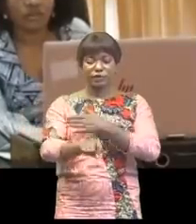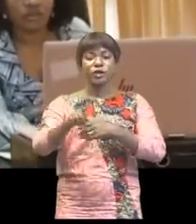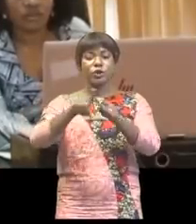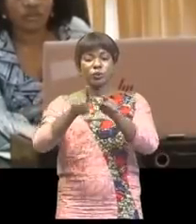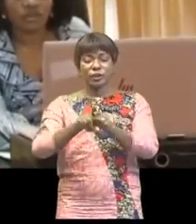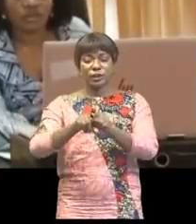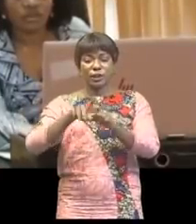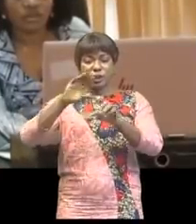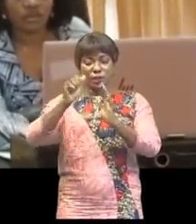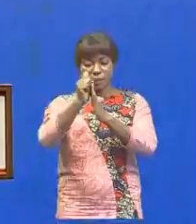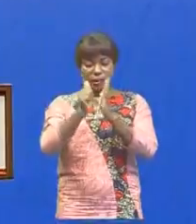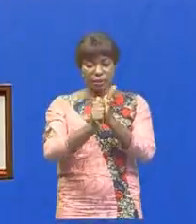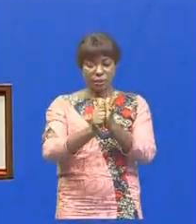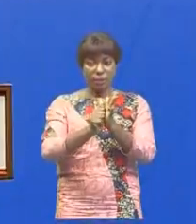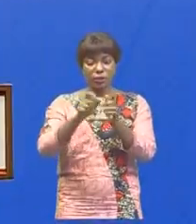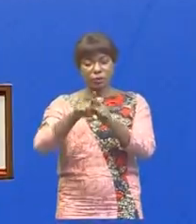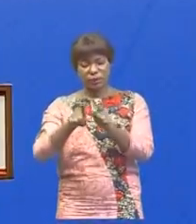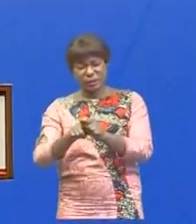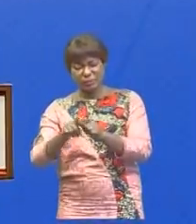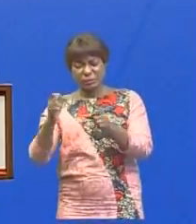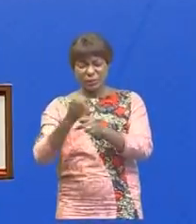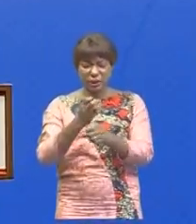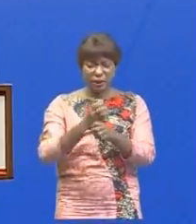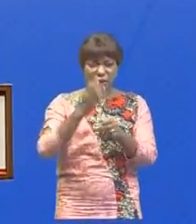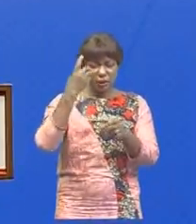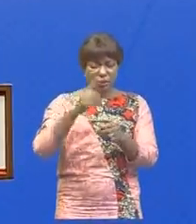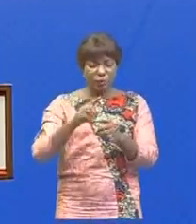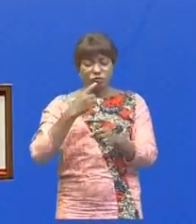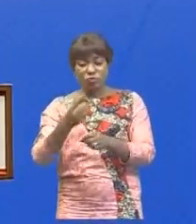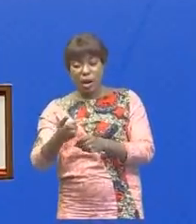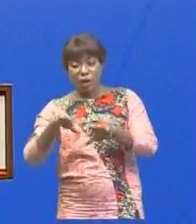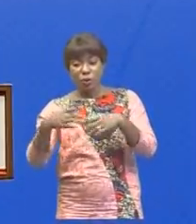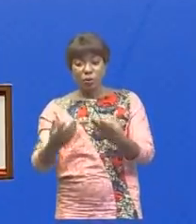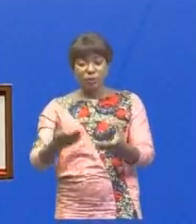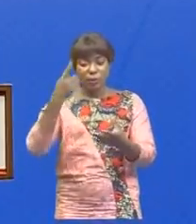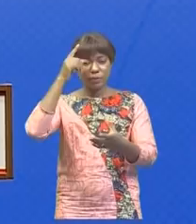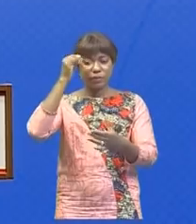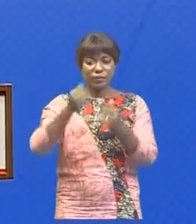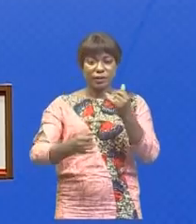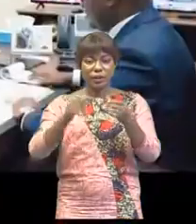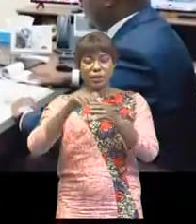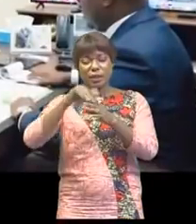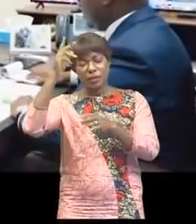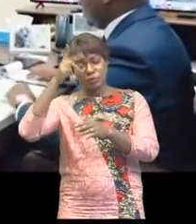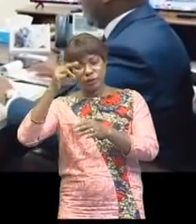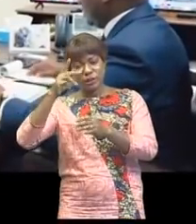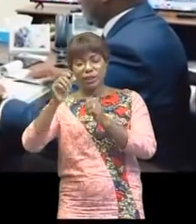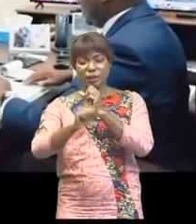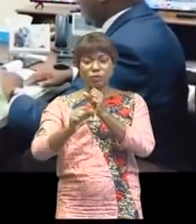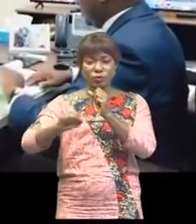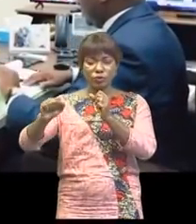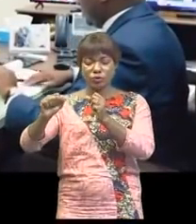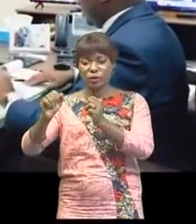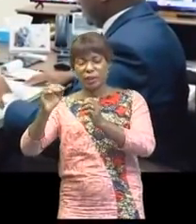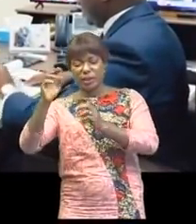d'élaborer des statistiques, devant notamment servir de sous-bassement à la définition de la politique de promotion des